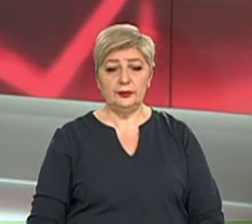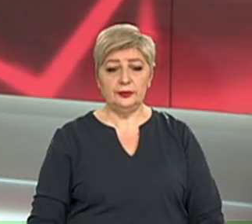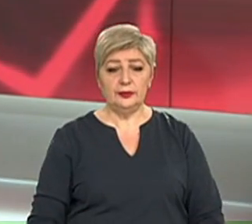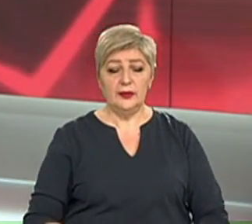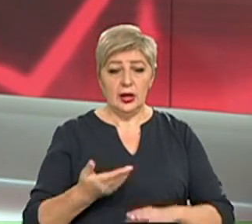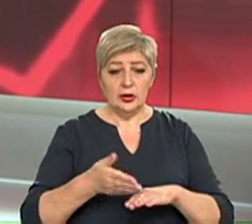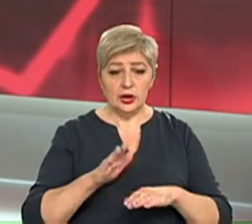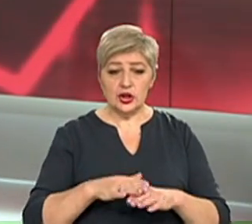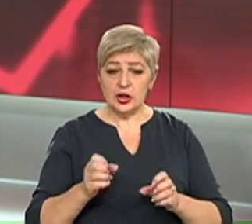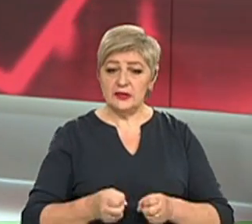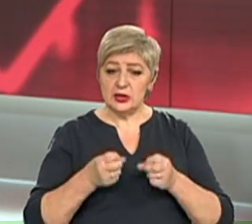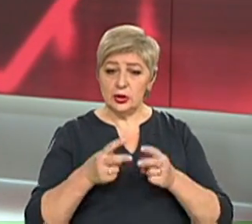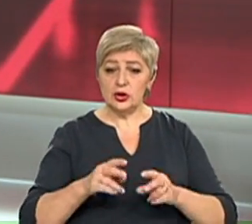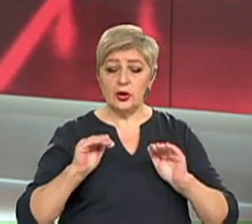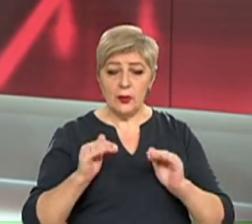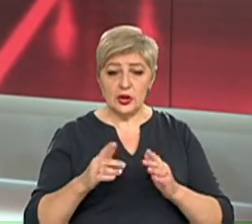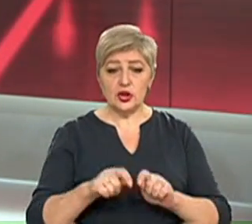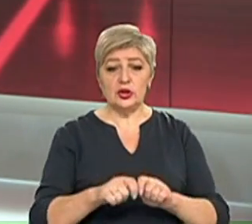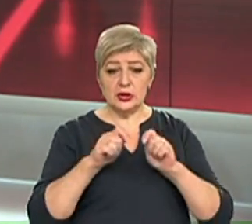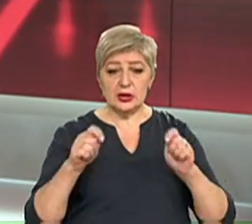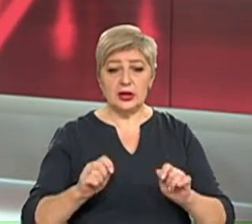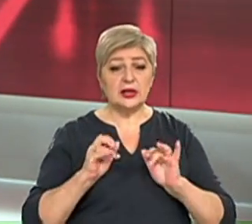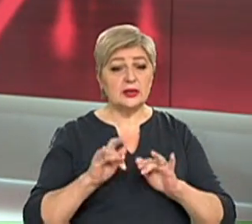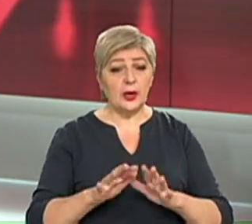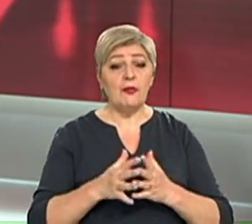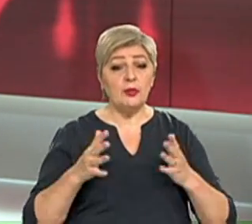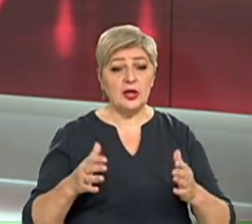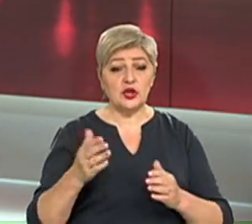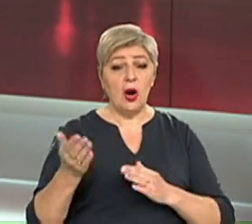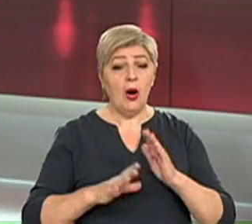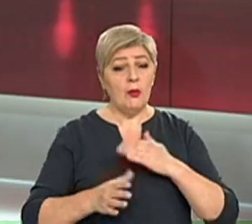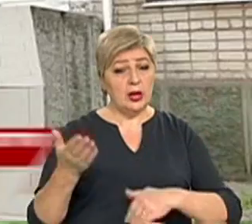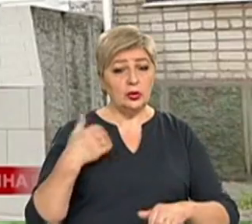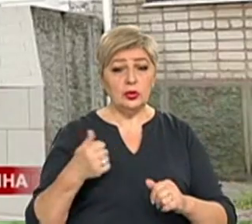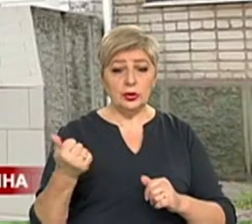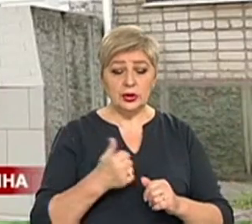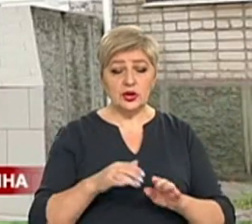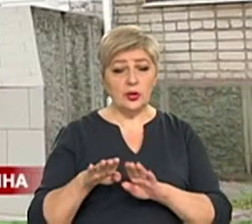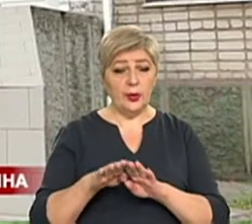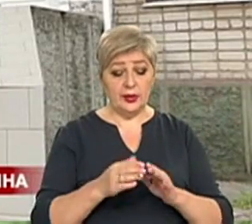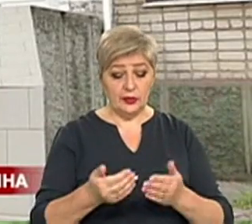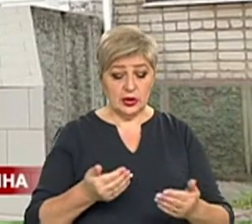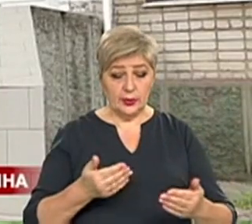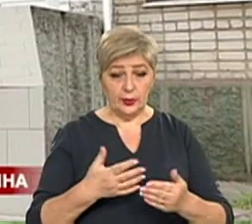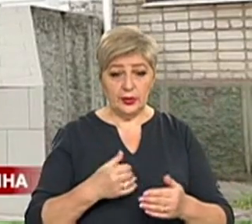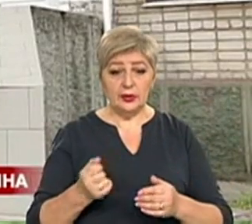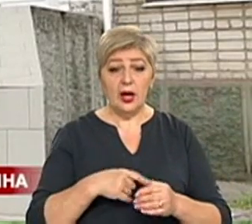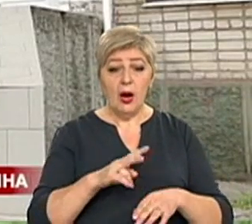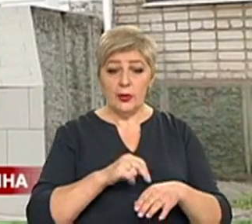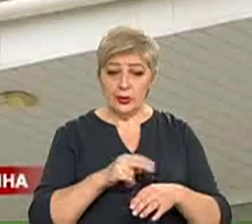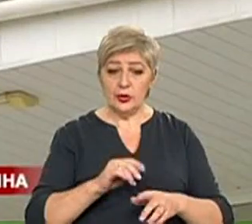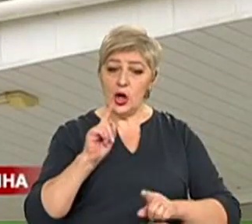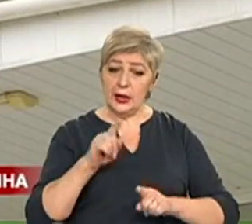Тяжких злочинів менше, розкритих справ більше. Минулого тижня, порівняно з попереднім, правоохоронці рідше